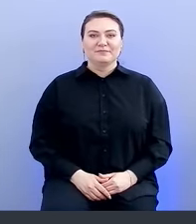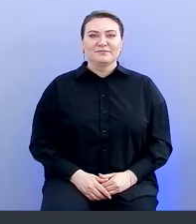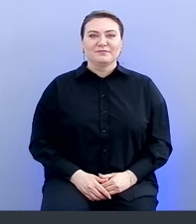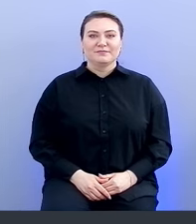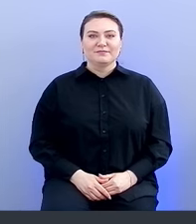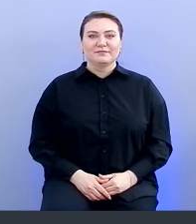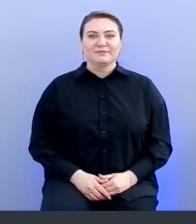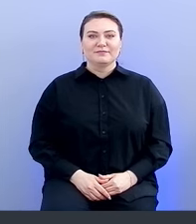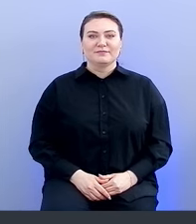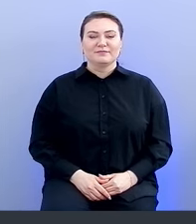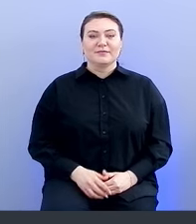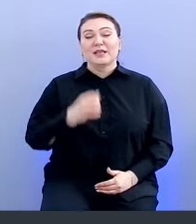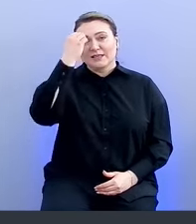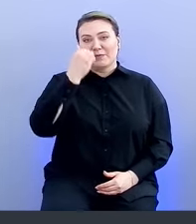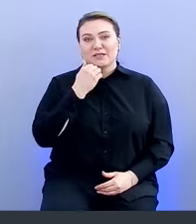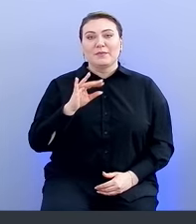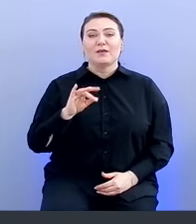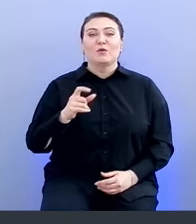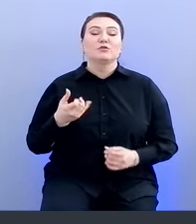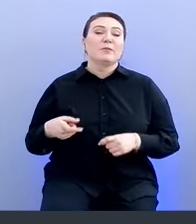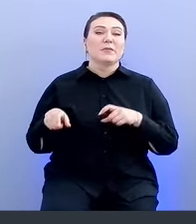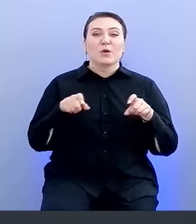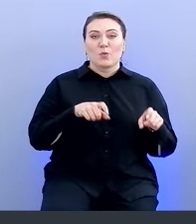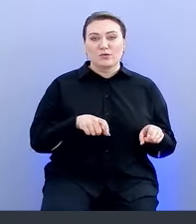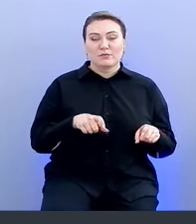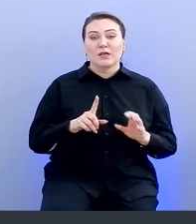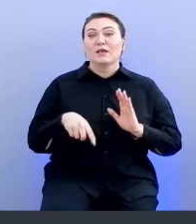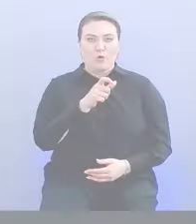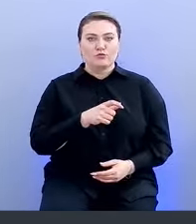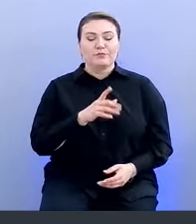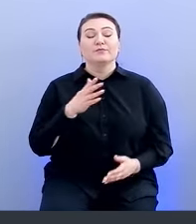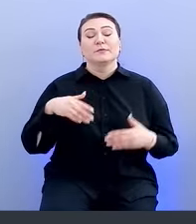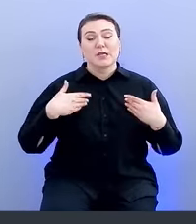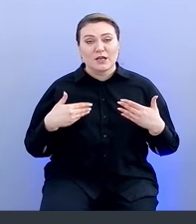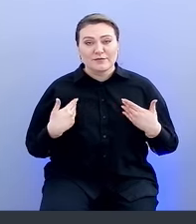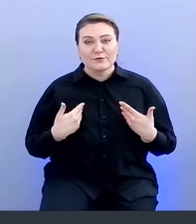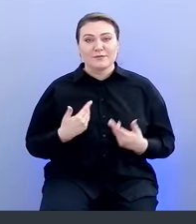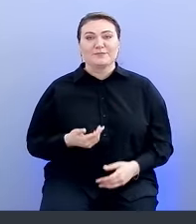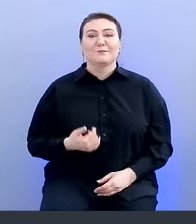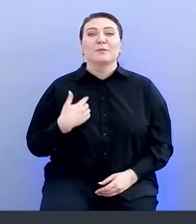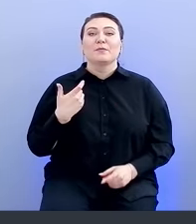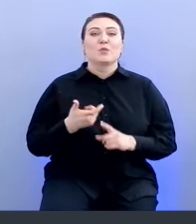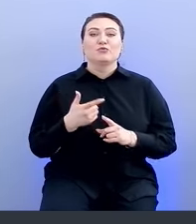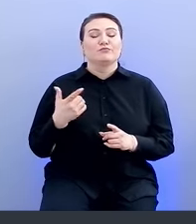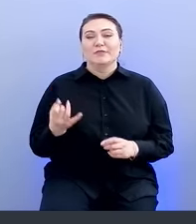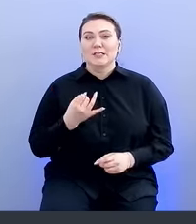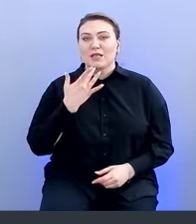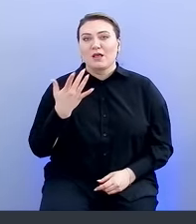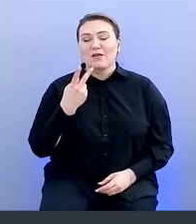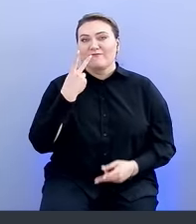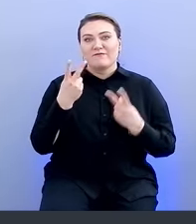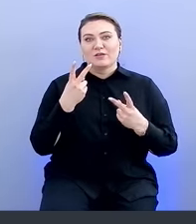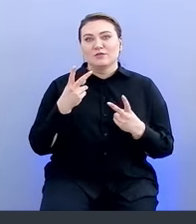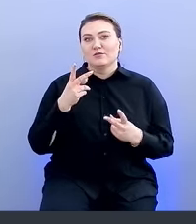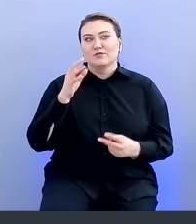Спасибо, Игорь. И мы переходим к вопросам. Привет. Очень интересный доклад. Выглядит